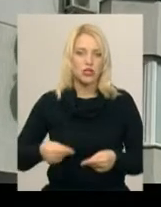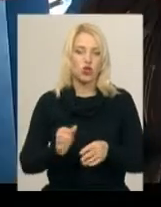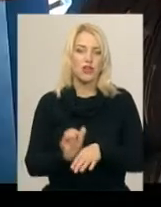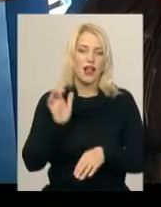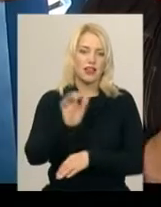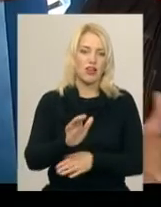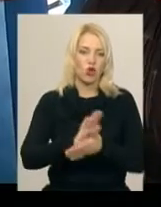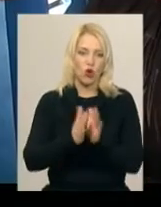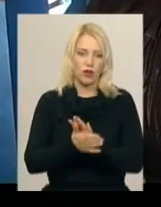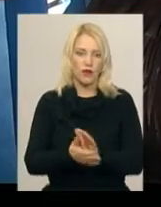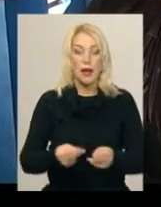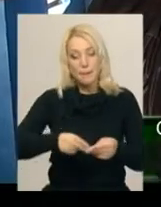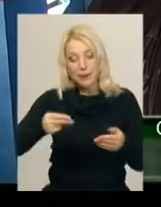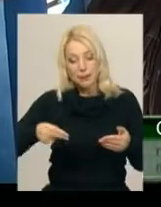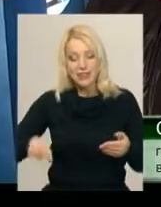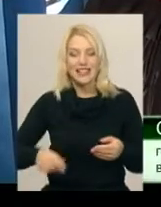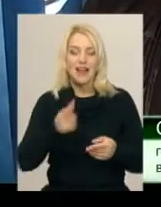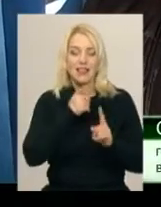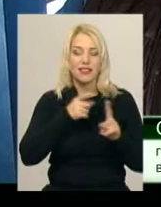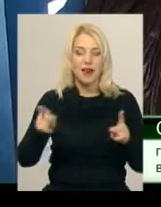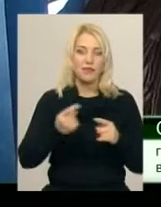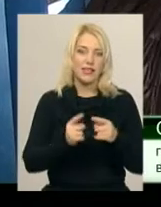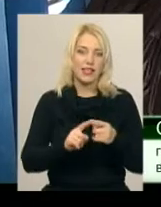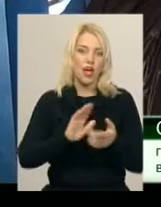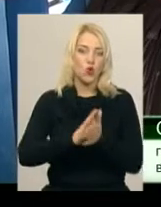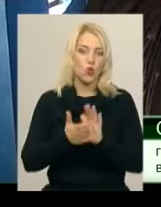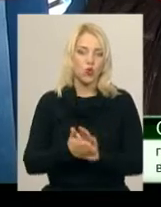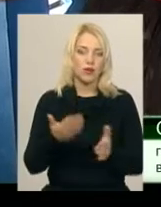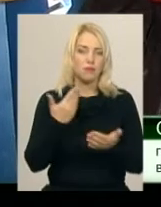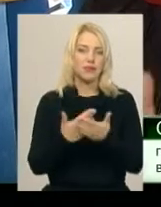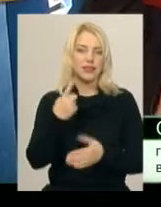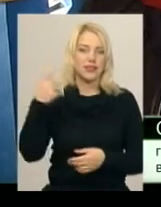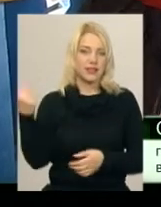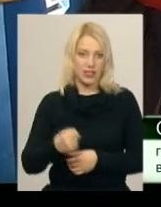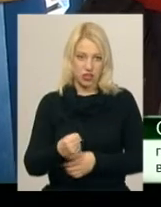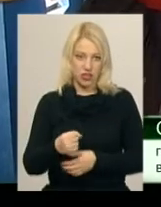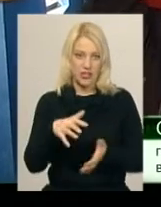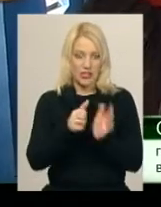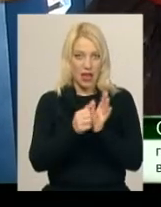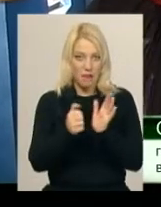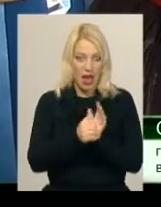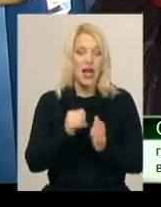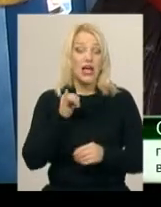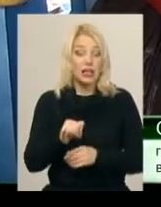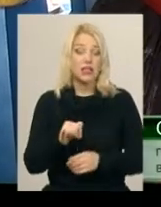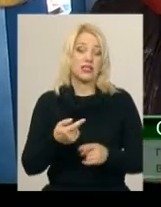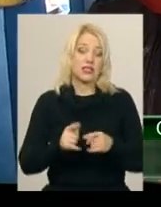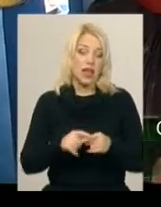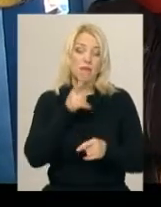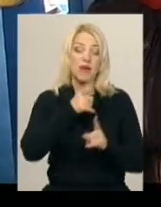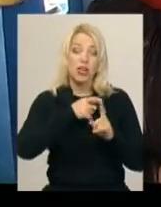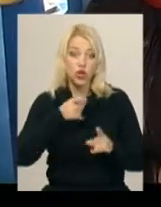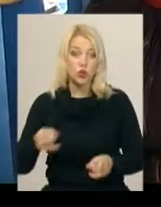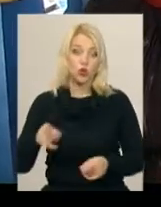договори. Підписання термін цієї угоди близько тижня займає. І цей період населення, мешканці